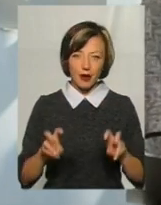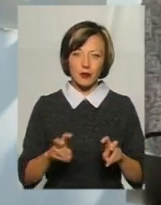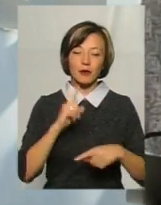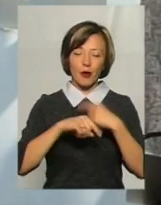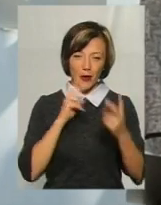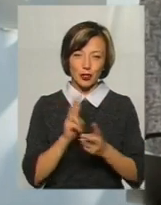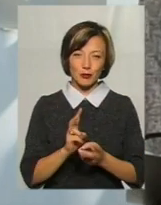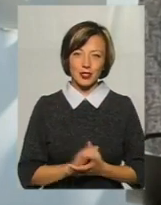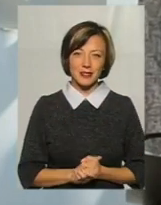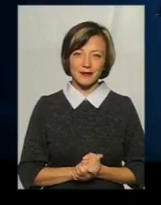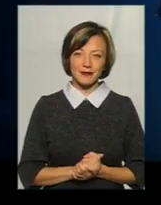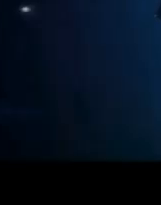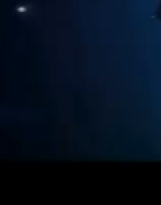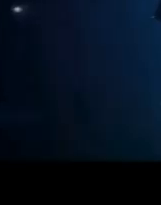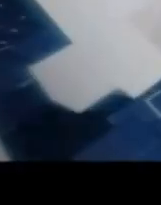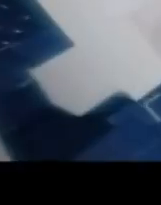Побачимось.